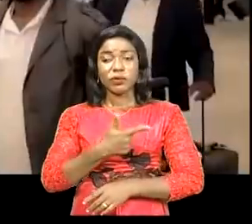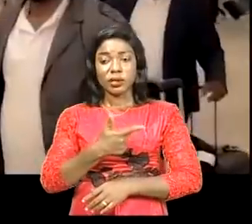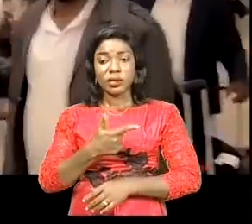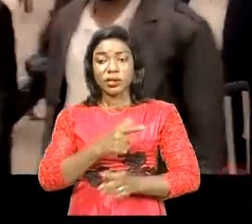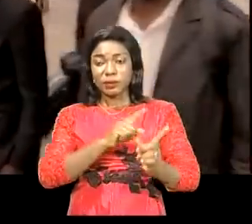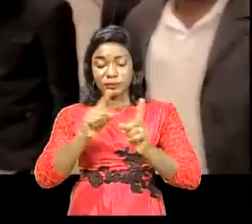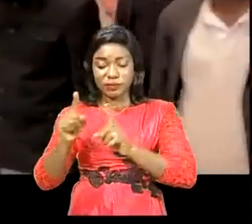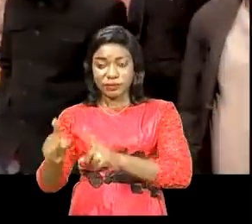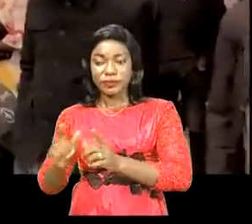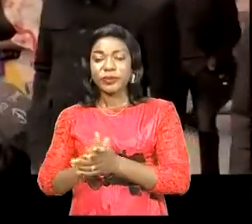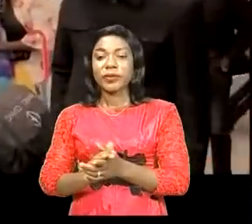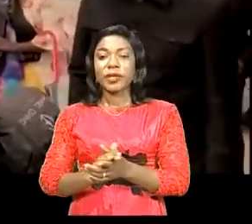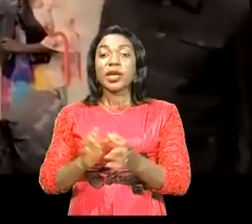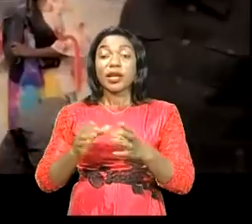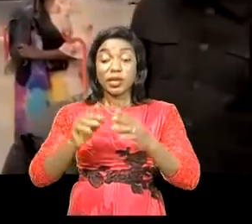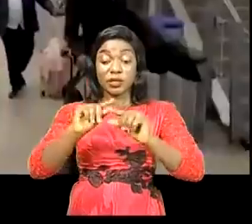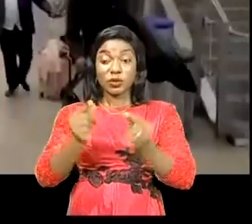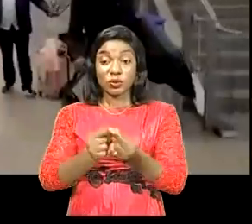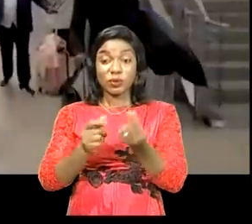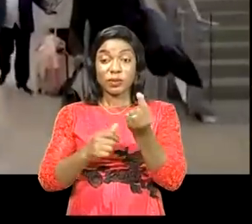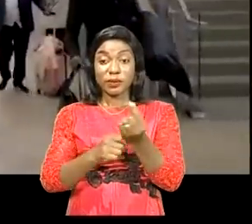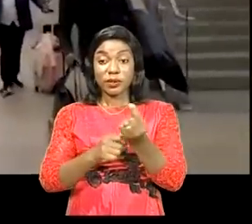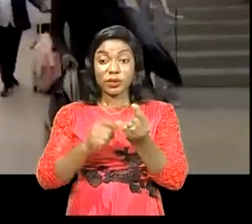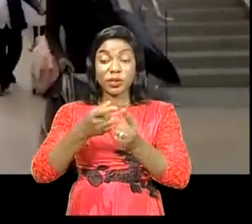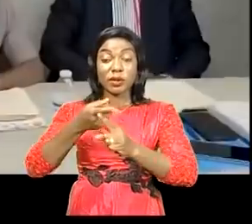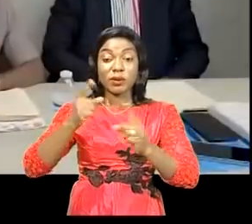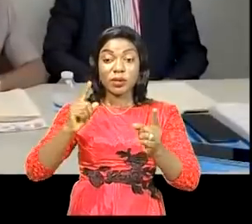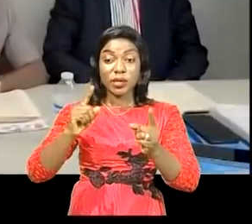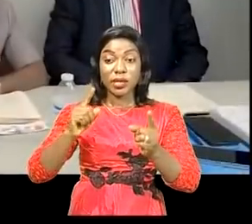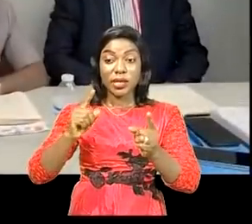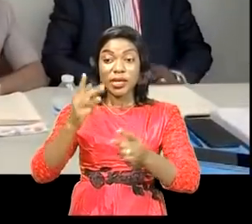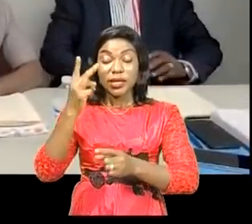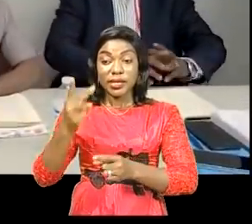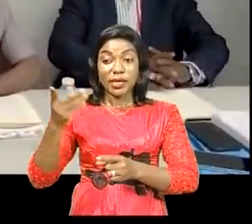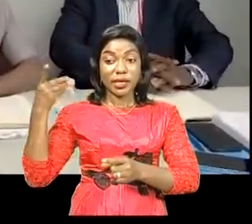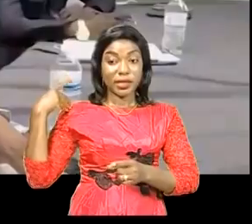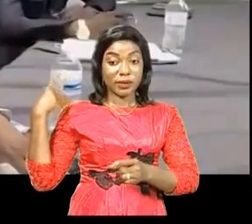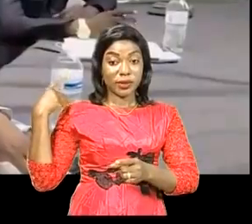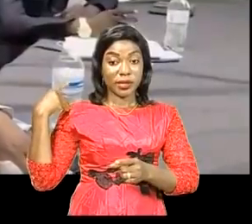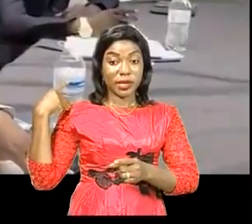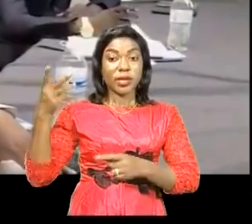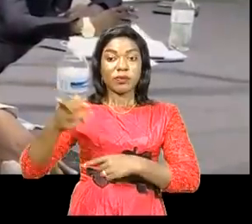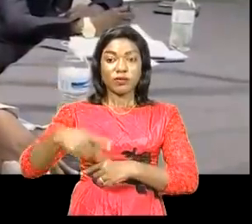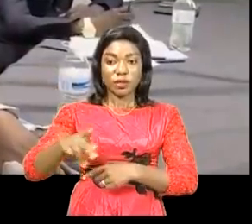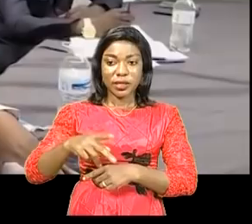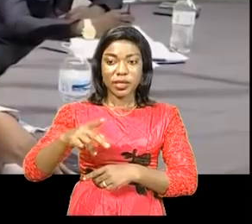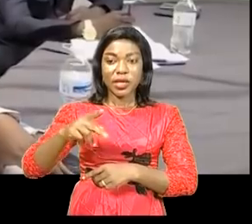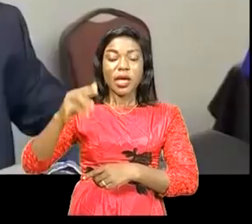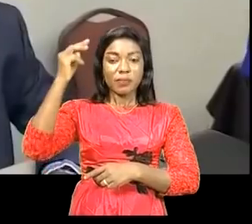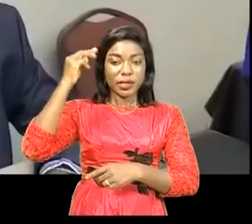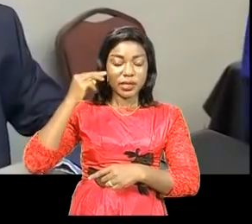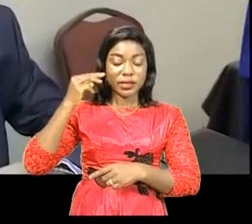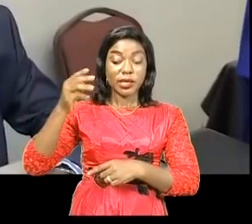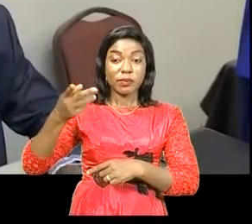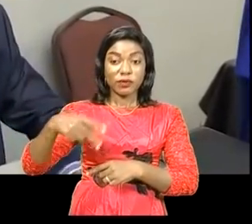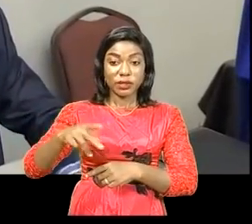-Unis d'Amérique avec une forte délégation provinciale composée de deux députés provinciaux du ministre provincial de Mines, du